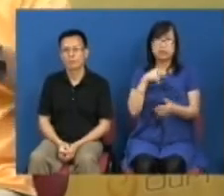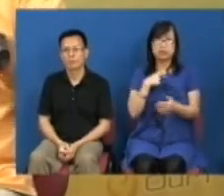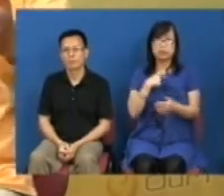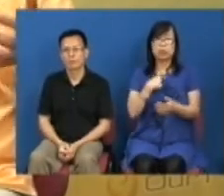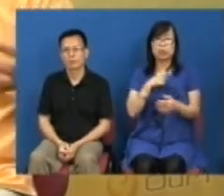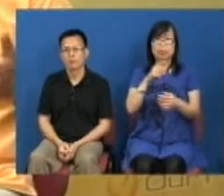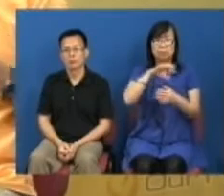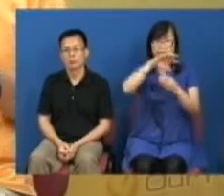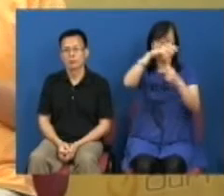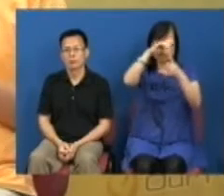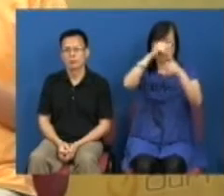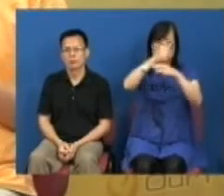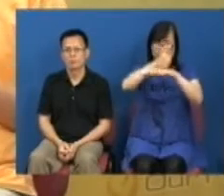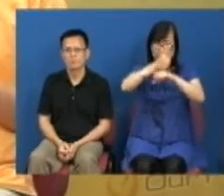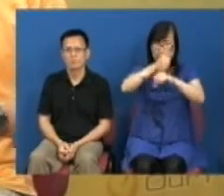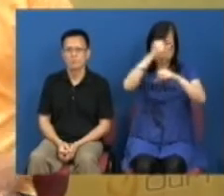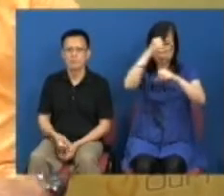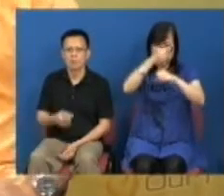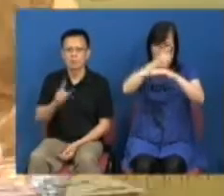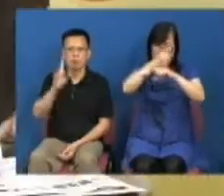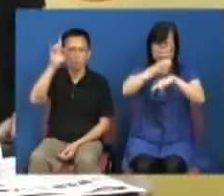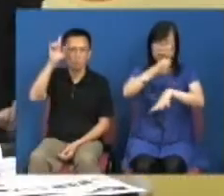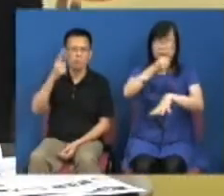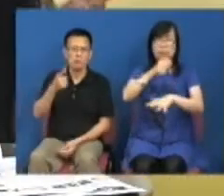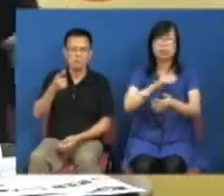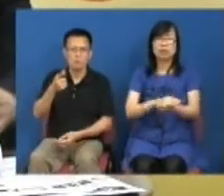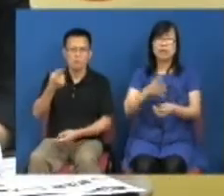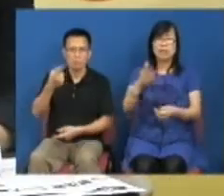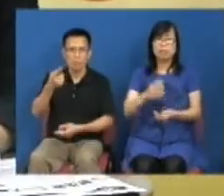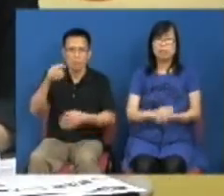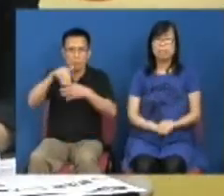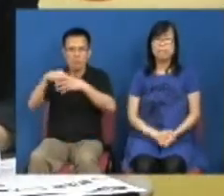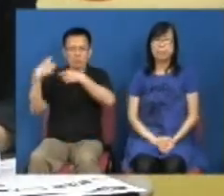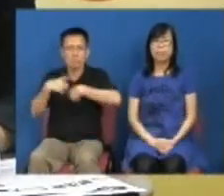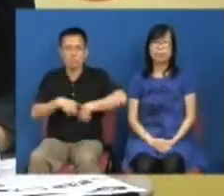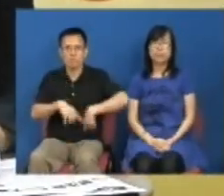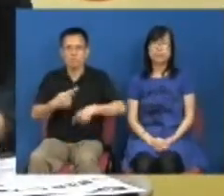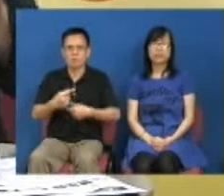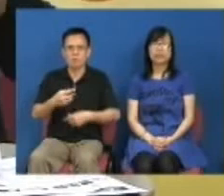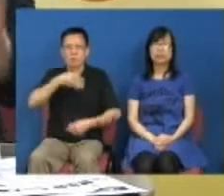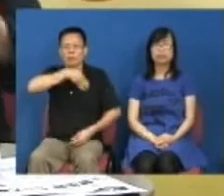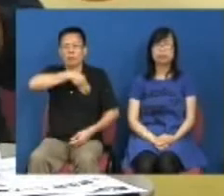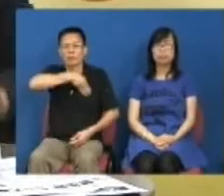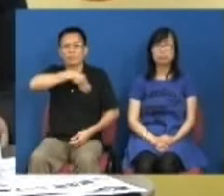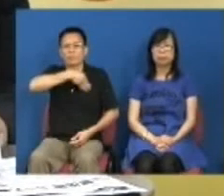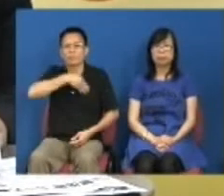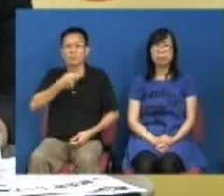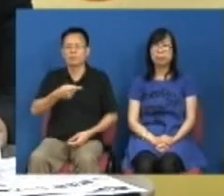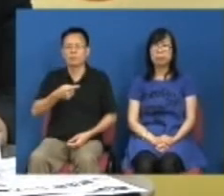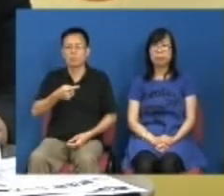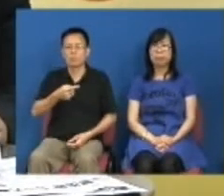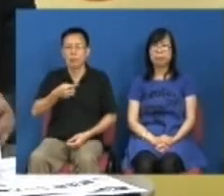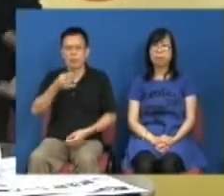在体制上改革这个权力架构上次参选的时候梁家健和KK就说可以选择老板